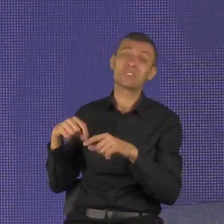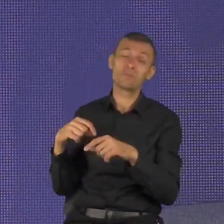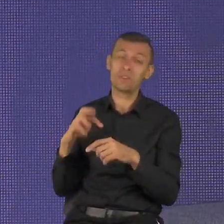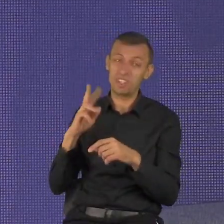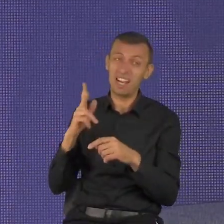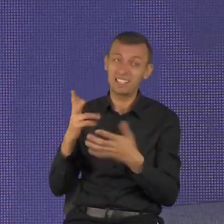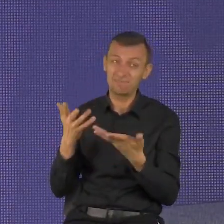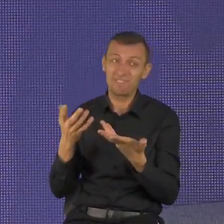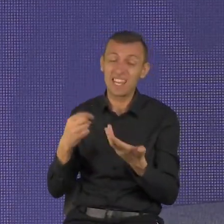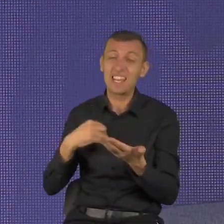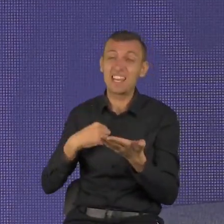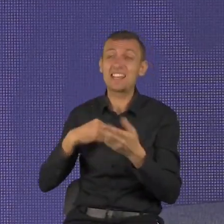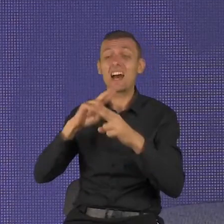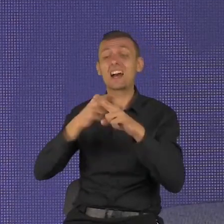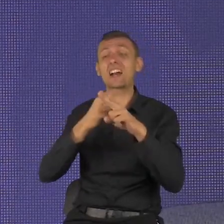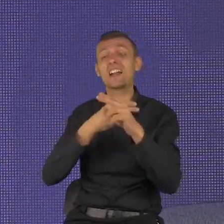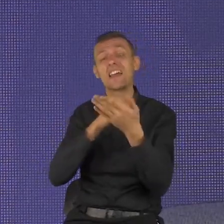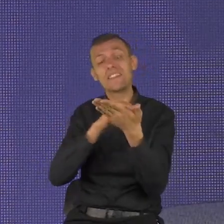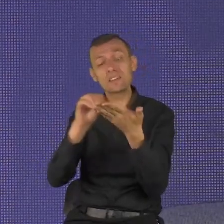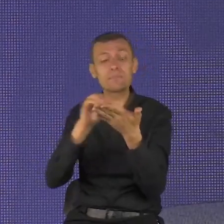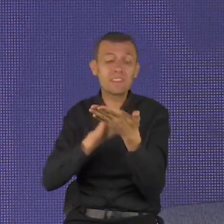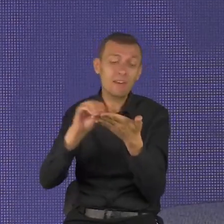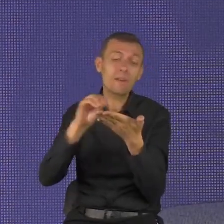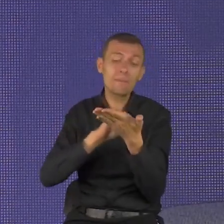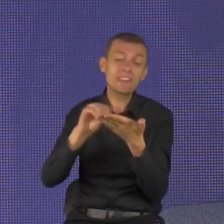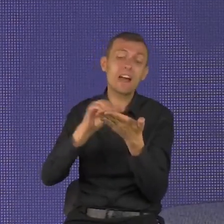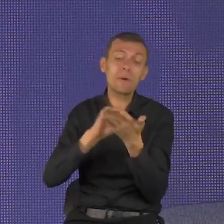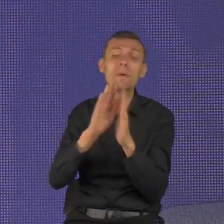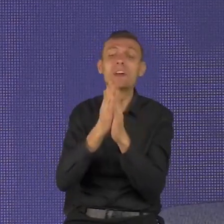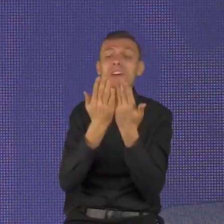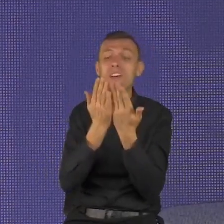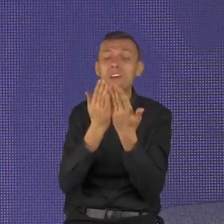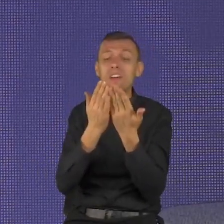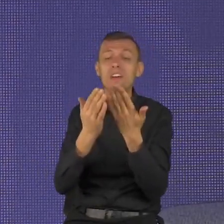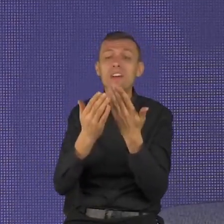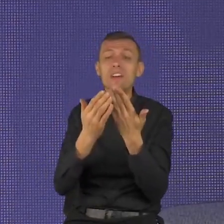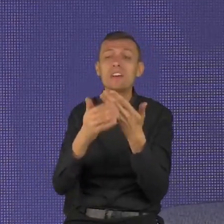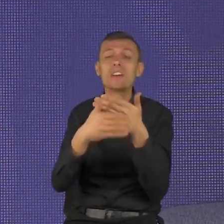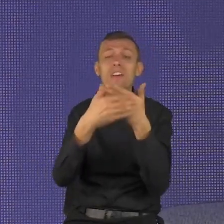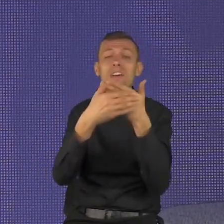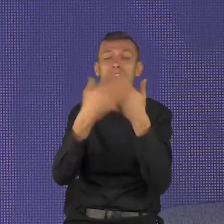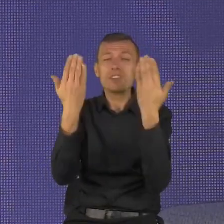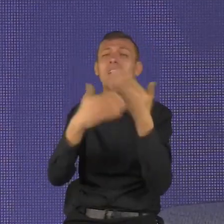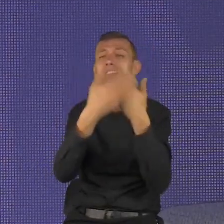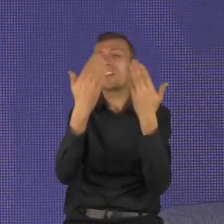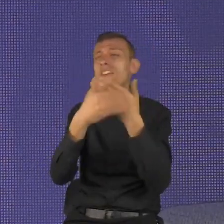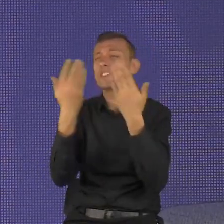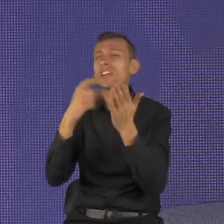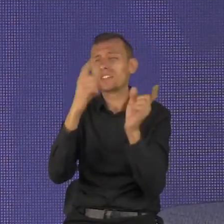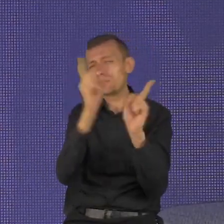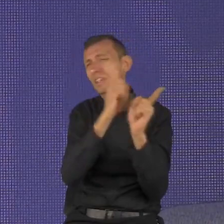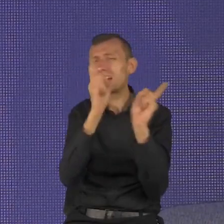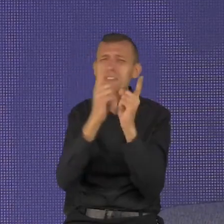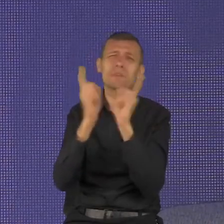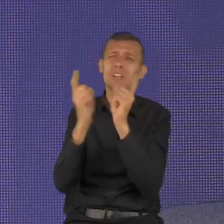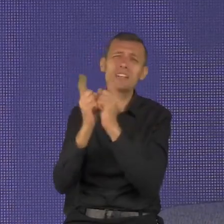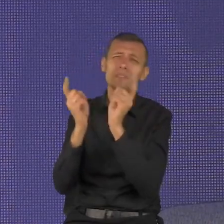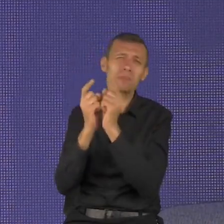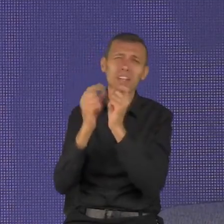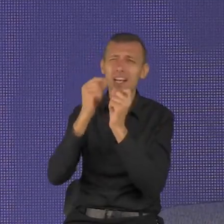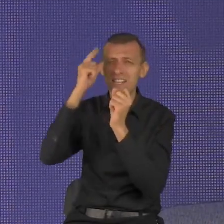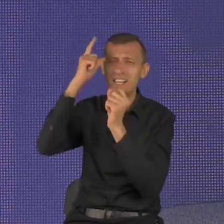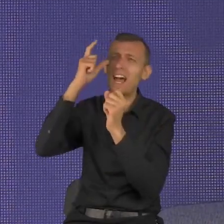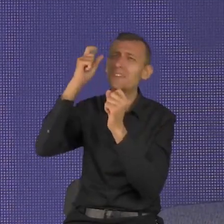każdy dzień spotkań, a potrafiłem ich masę, od rana do nocy, być na każde